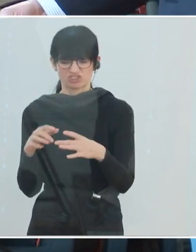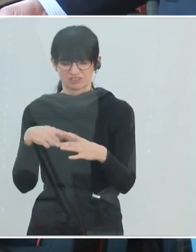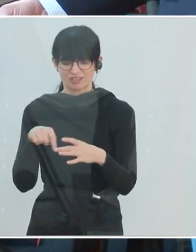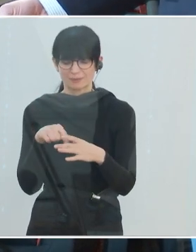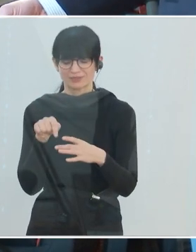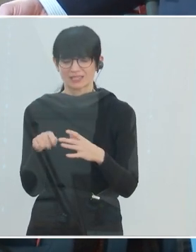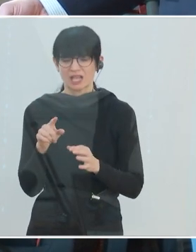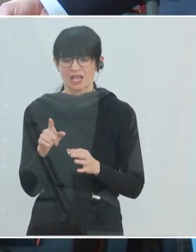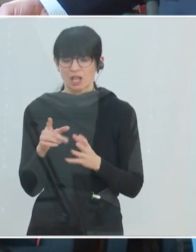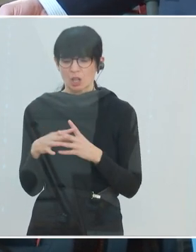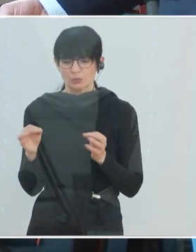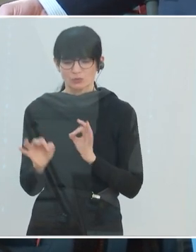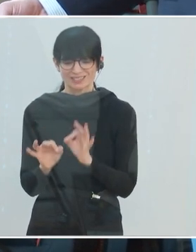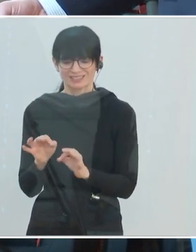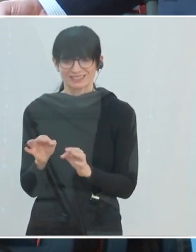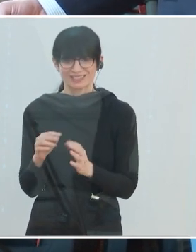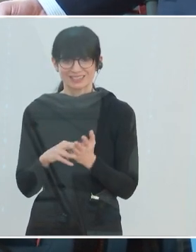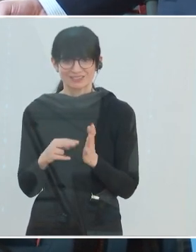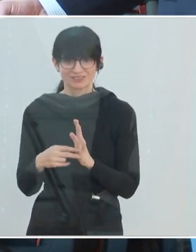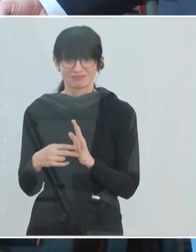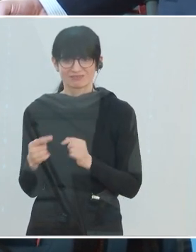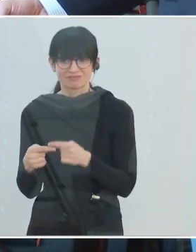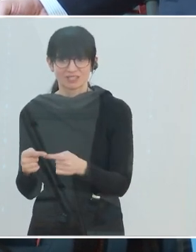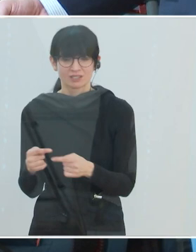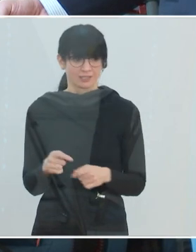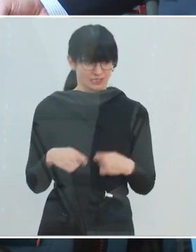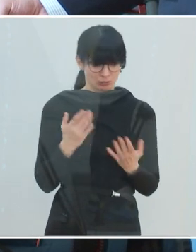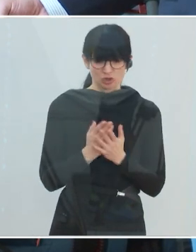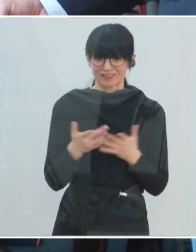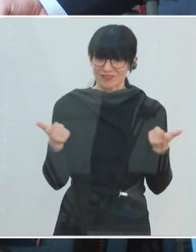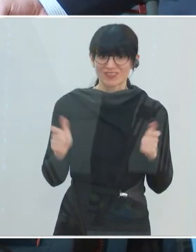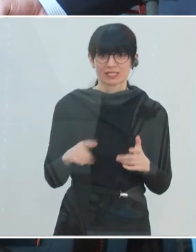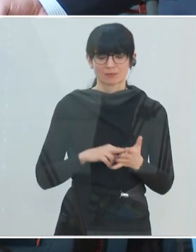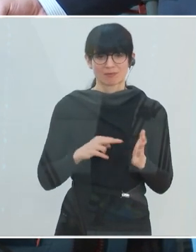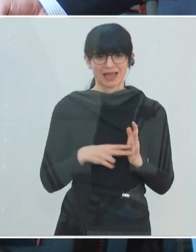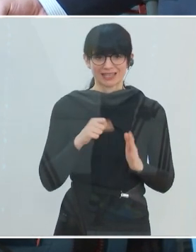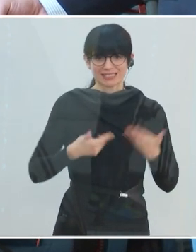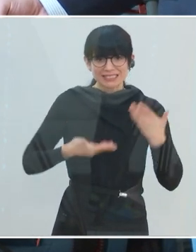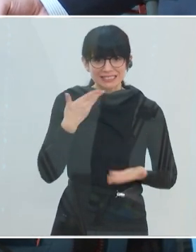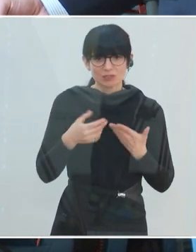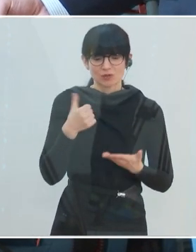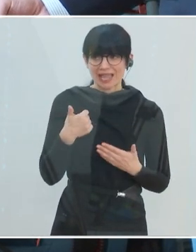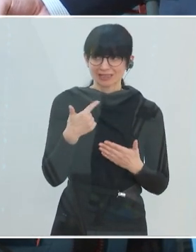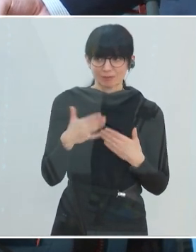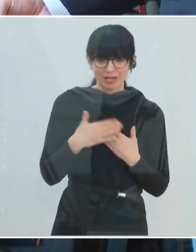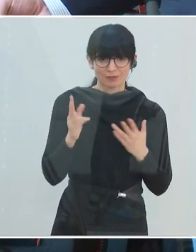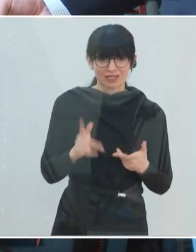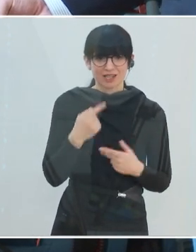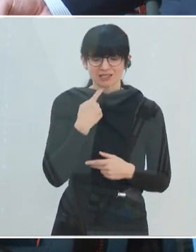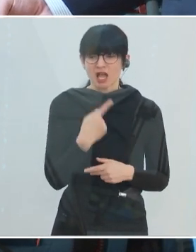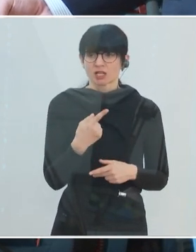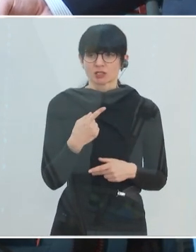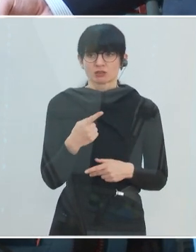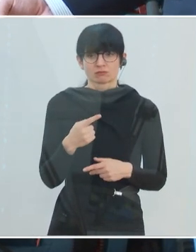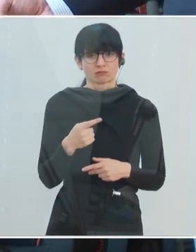Lösungsstrategien zu entwickeln. Gibt es da jetzt schon Pläne oder konkrete erste Ideen aus der heutigen Sitzung, wo Sie ein konkretes Beispiel nennen könnten?